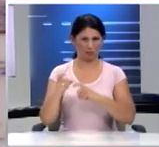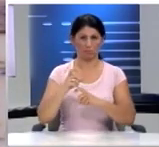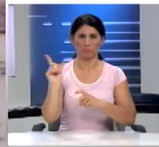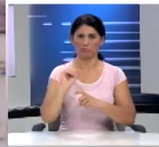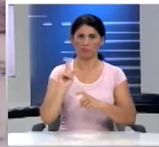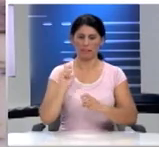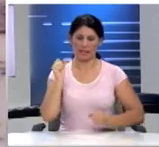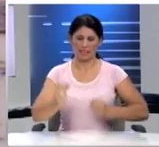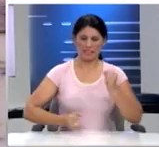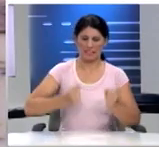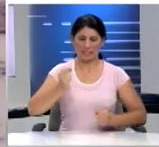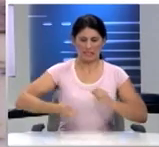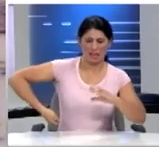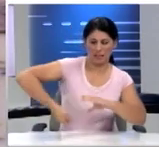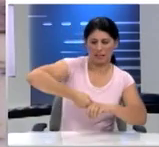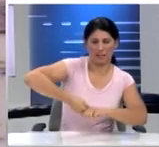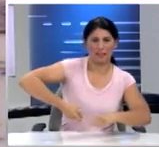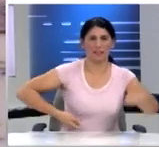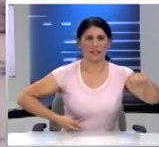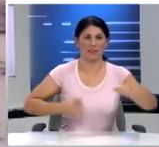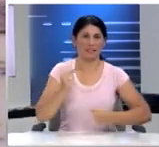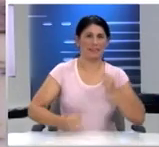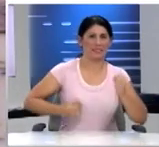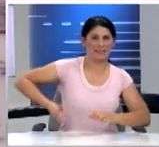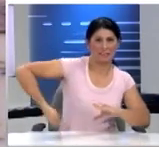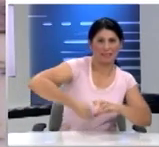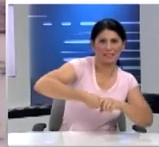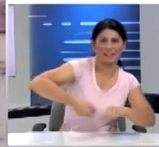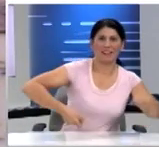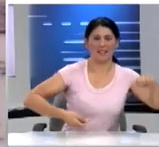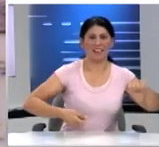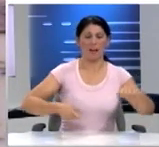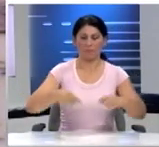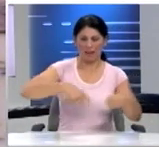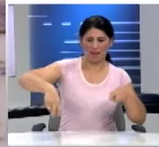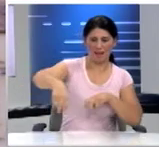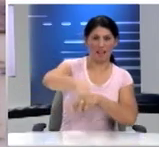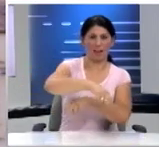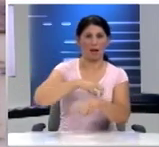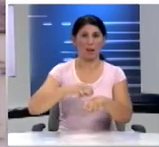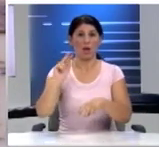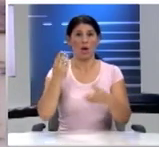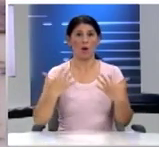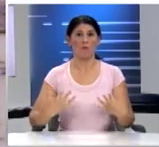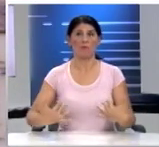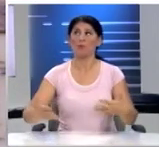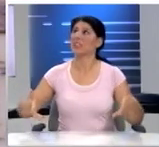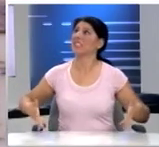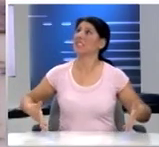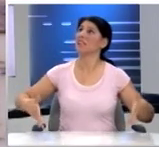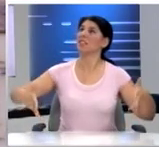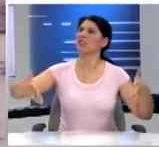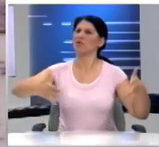σκυταλοδρομία Η Βουλή η οποία είναι ένα αριστούργημα κτηριακό